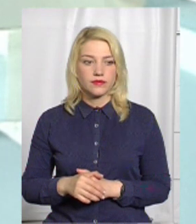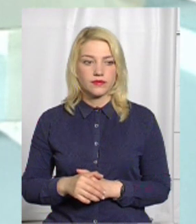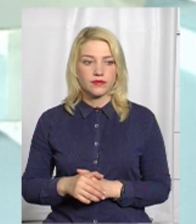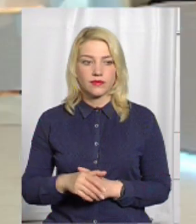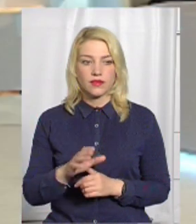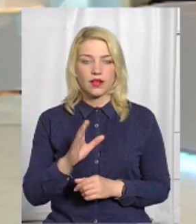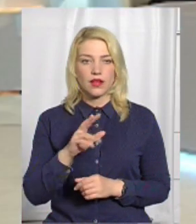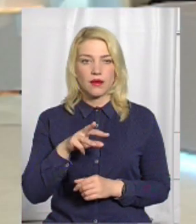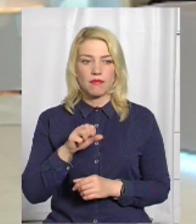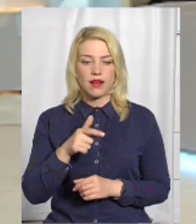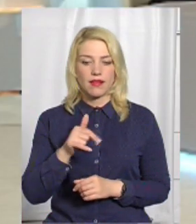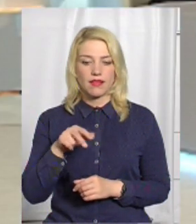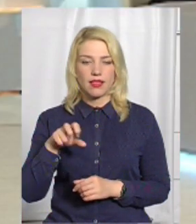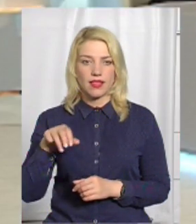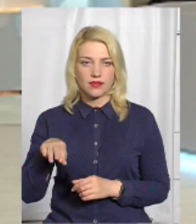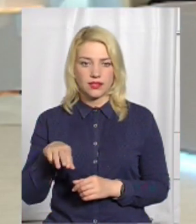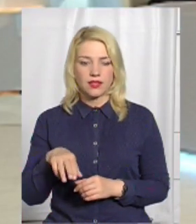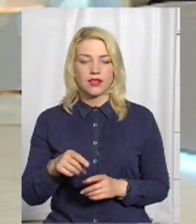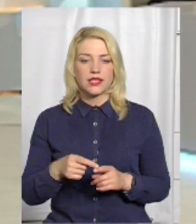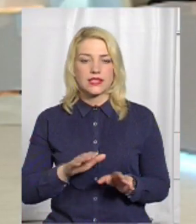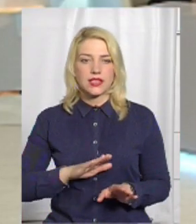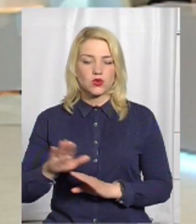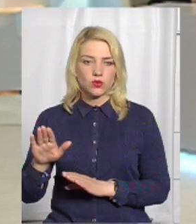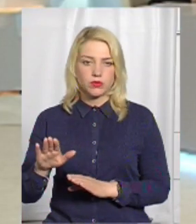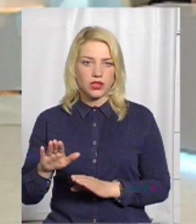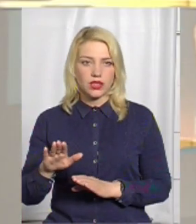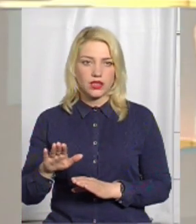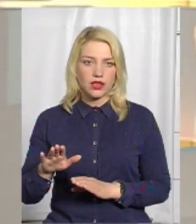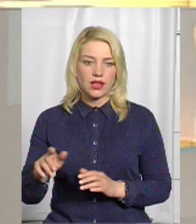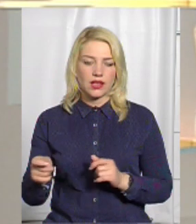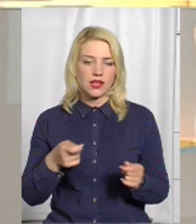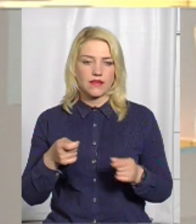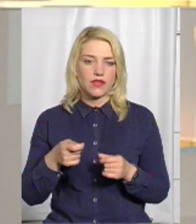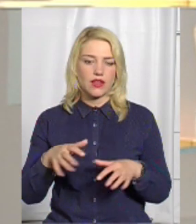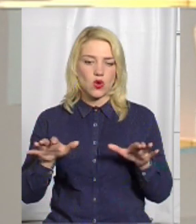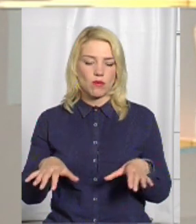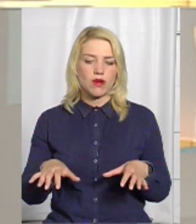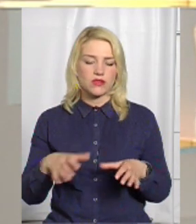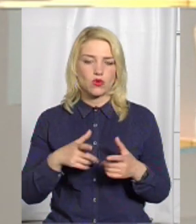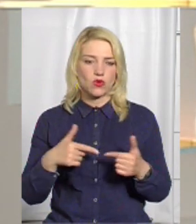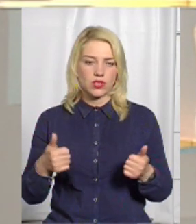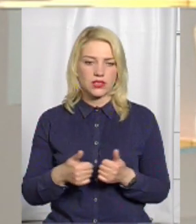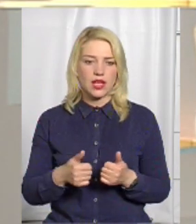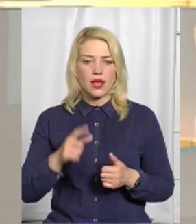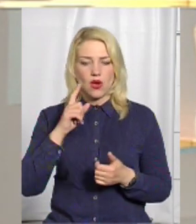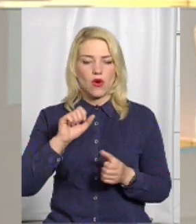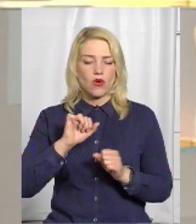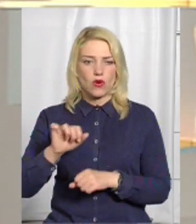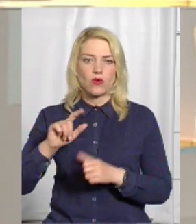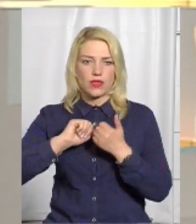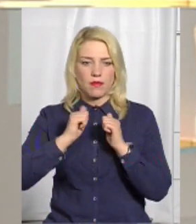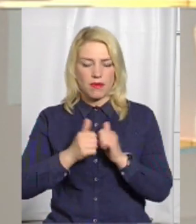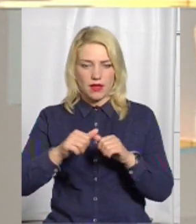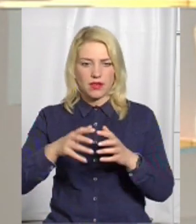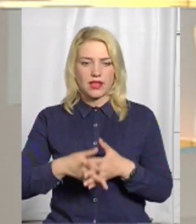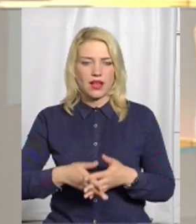Валентина Магілат, заступниця керівника громадської організації «Охрона пам'яток історії, культури і архітектури